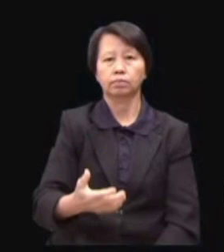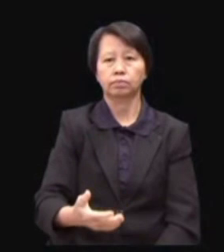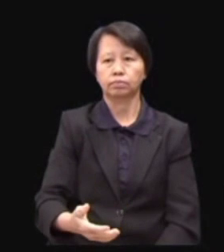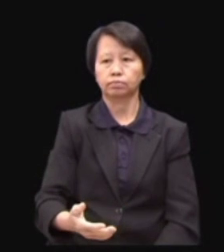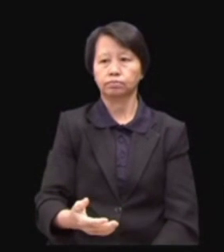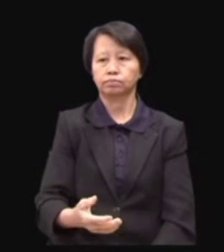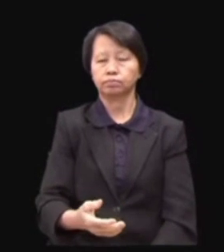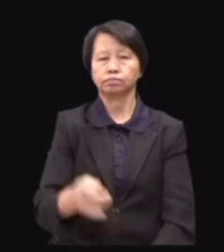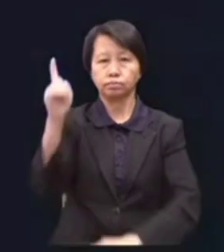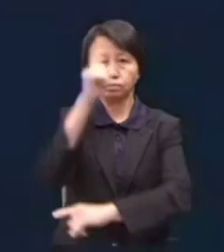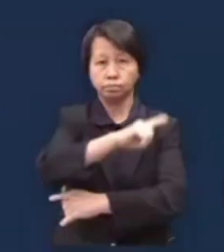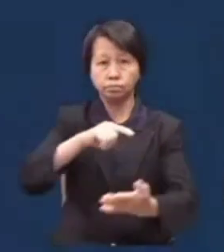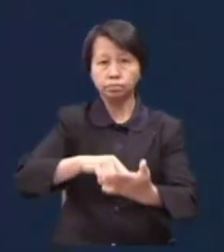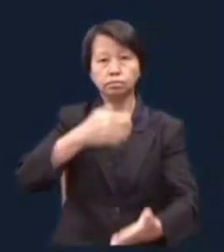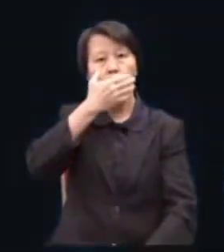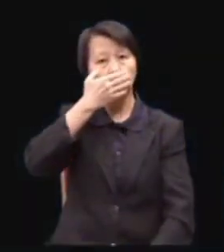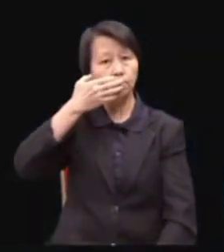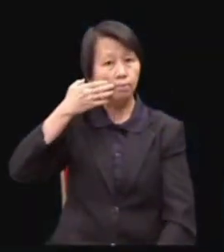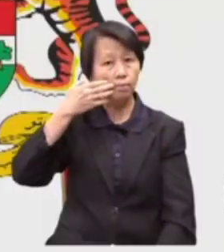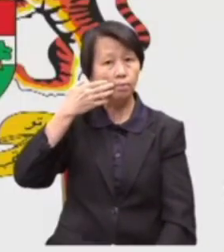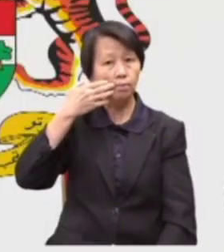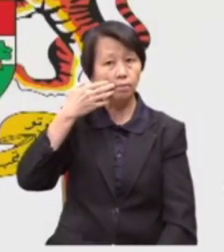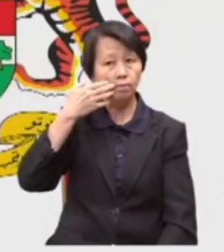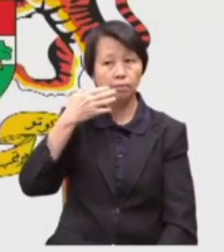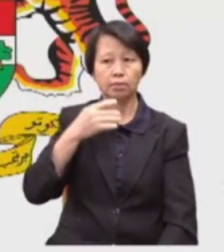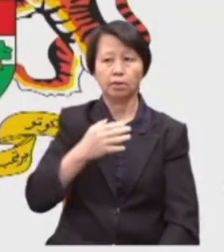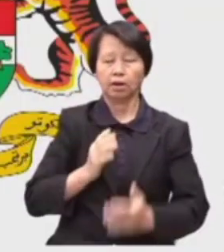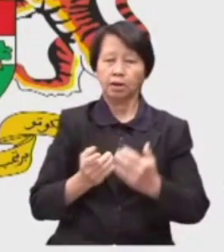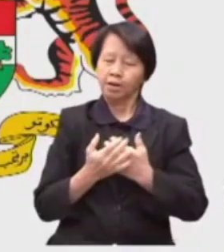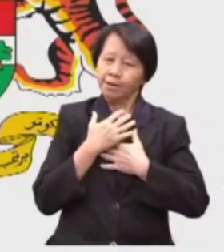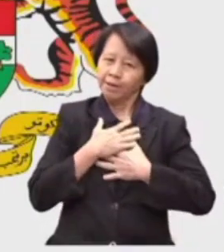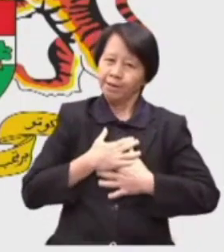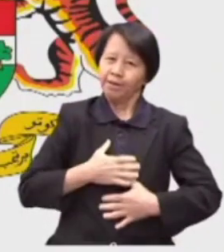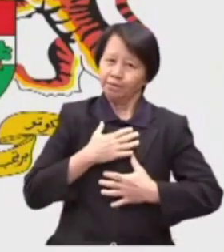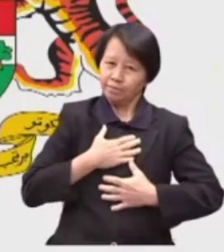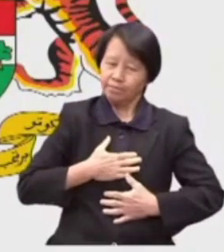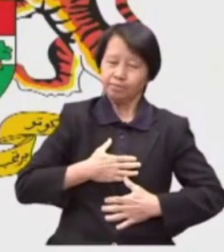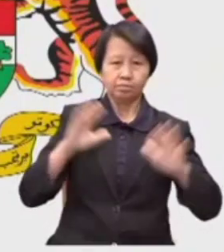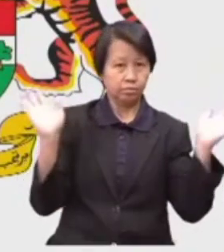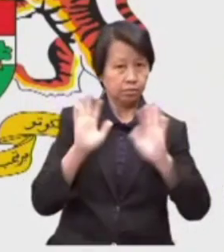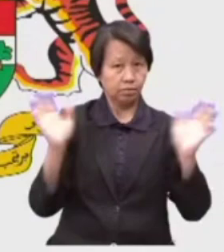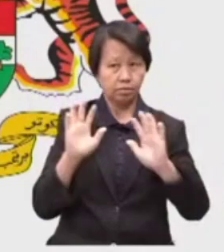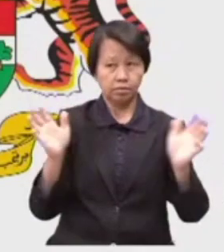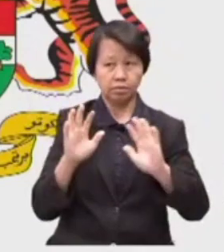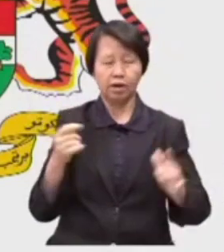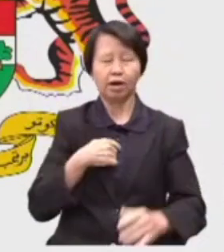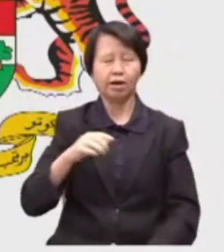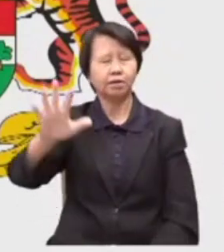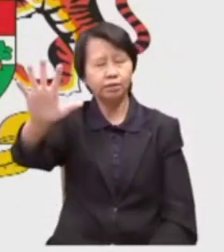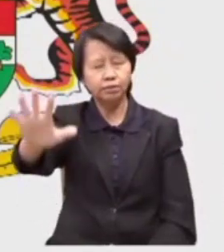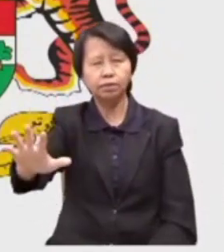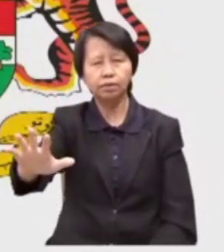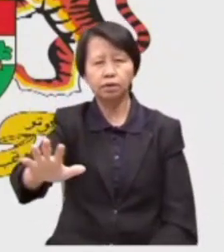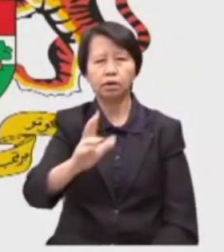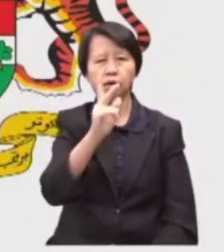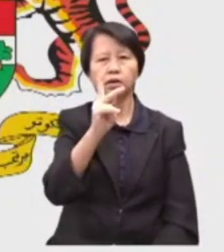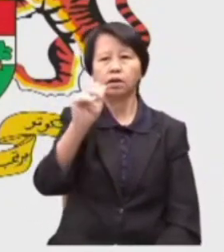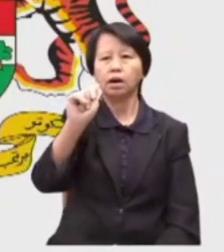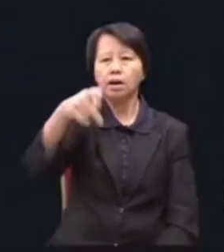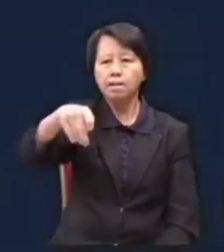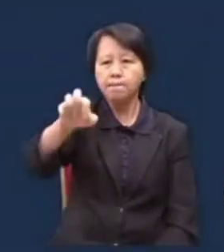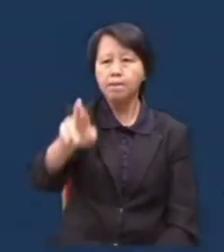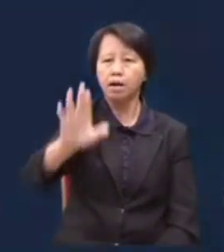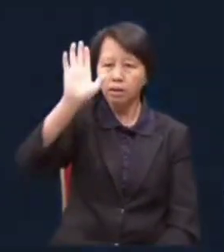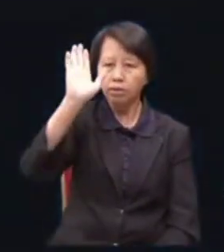Cuti kan? Hari ini puasa. Belak saya pun masih okey. Jangan sampai... No, saya nak dengar. Kapa, listen. Kapa?